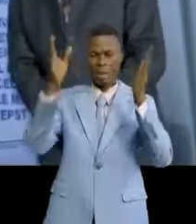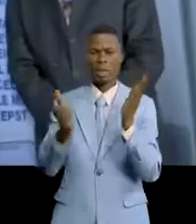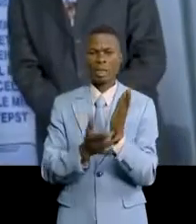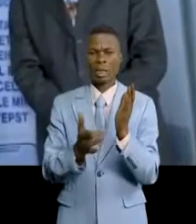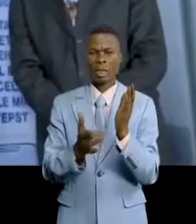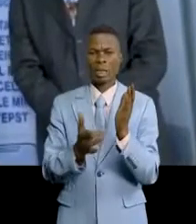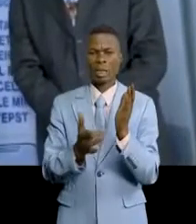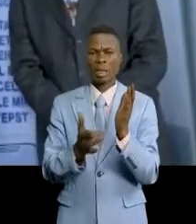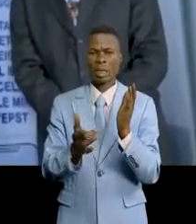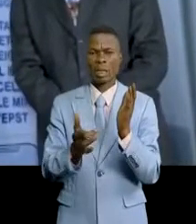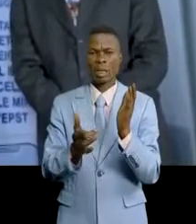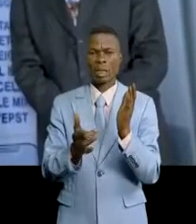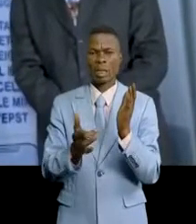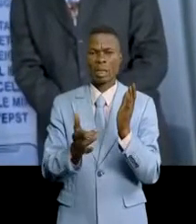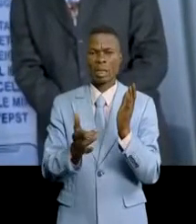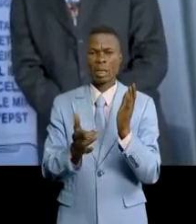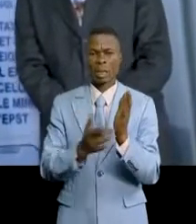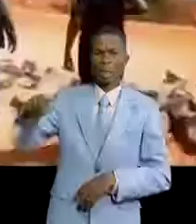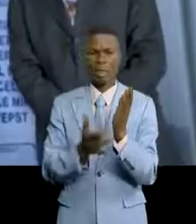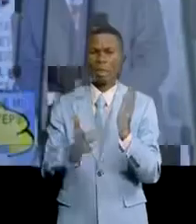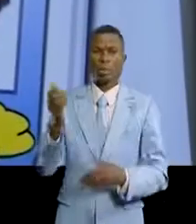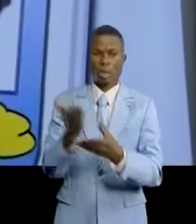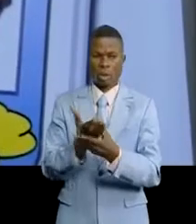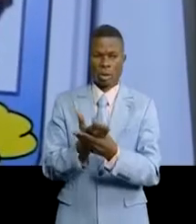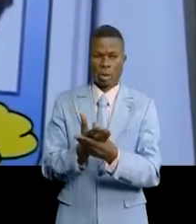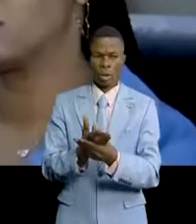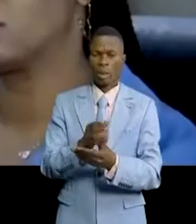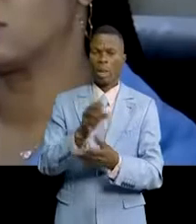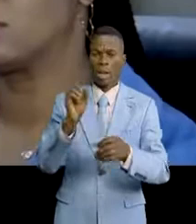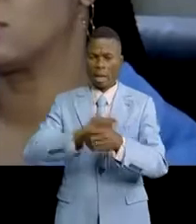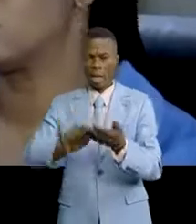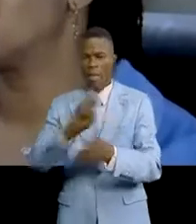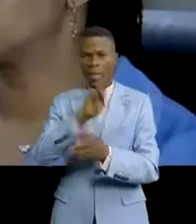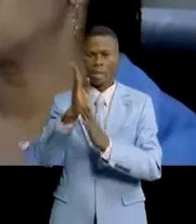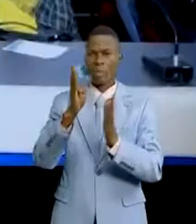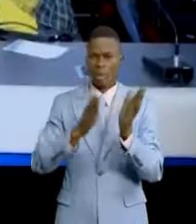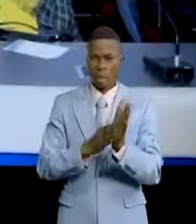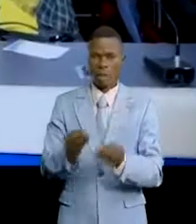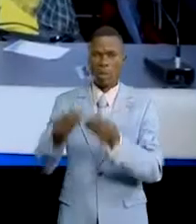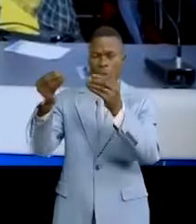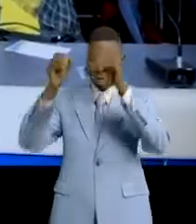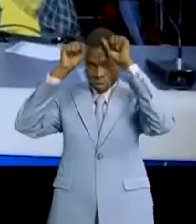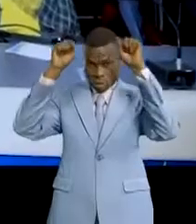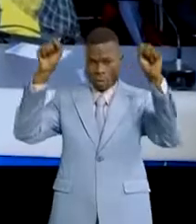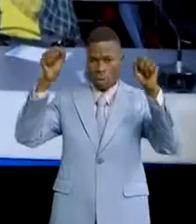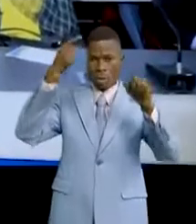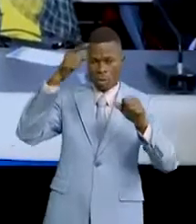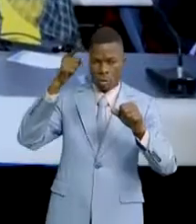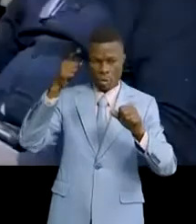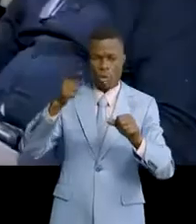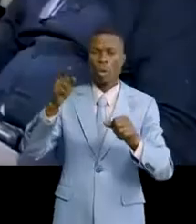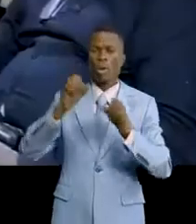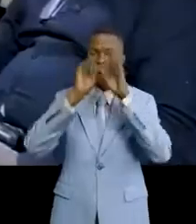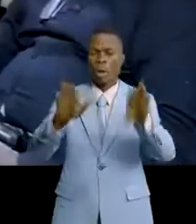Aminata Nathana en 2019 et dédiée au président de la République pour l'avoir parrainé